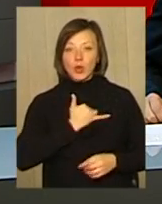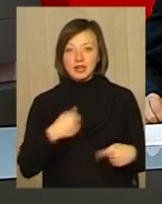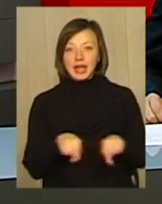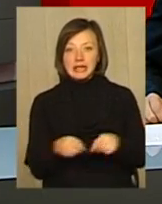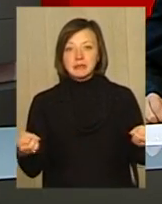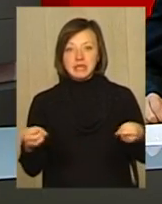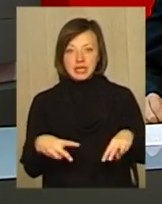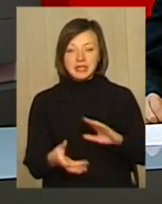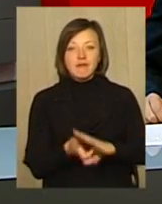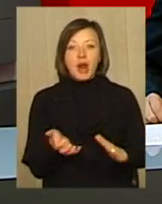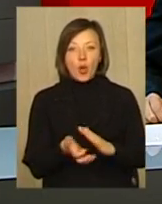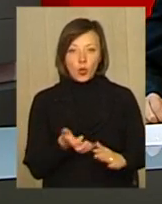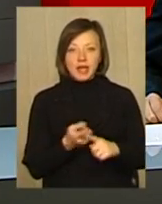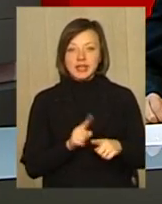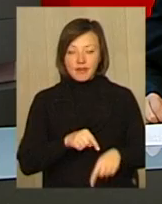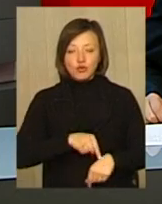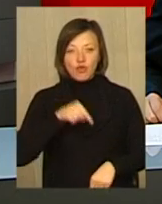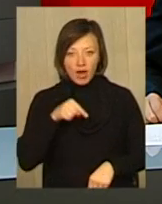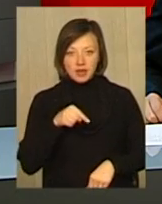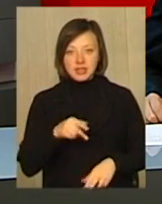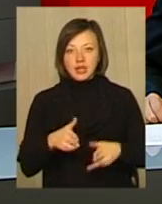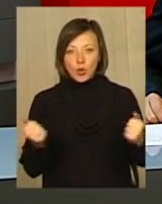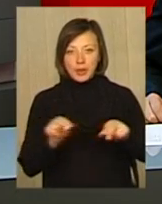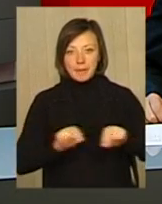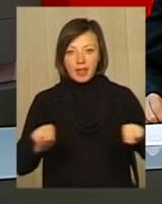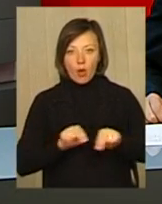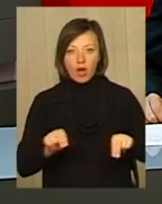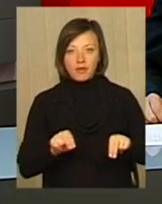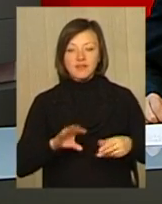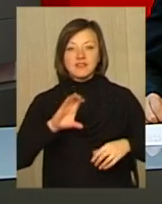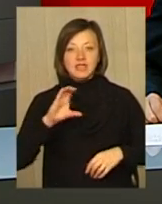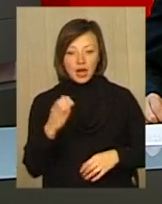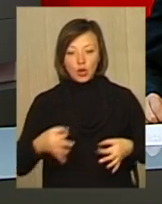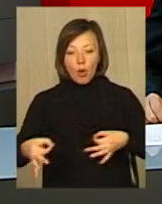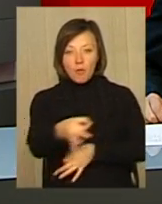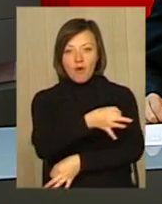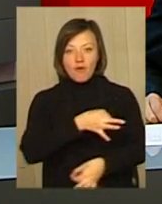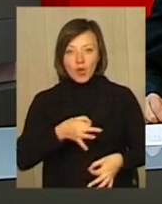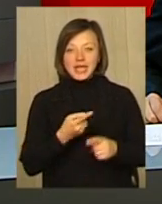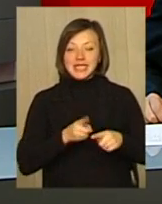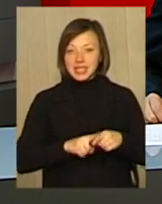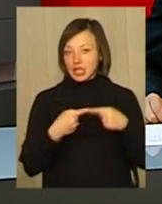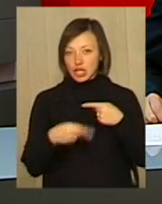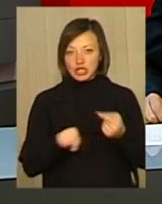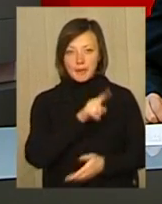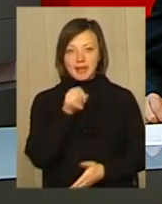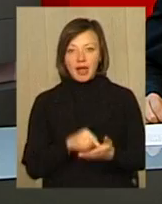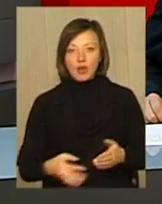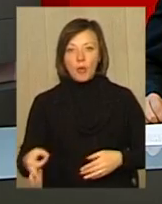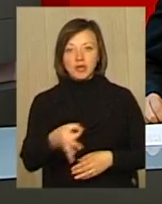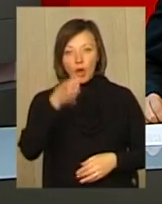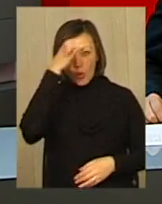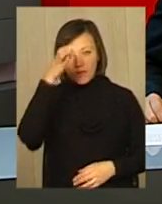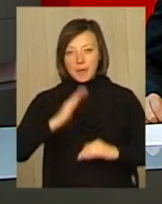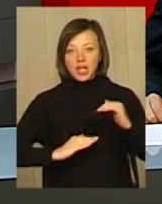спеціалістів бракує, і це відчувається, зізнаються педагоги. Всереду вони обговорювали ці та інші питання на обласній